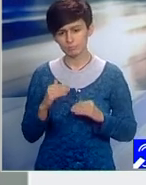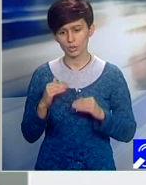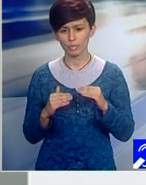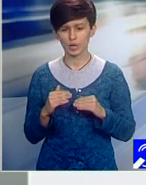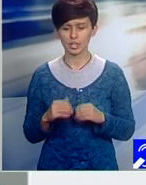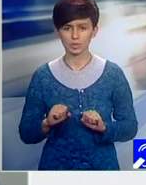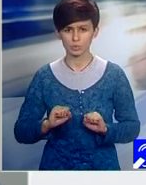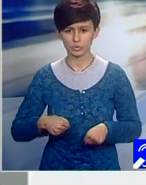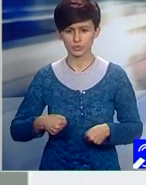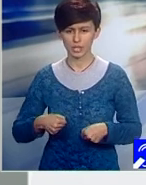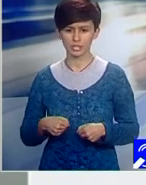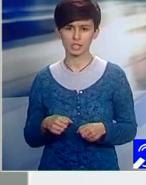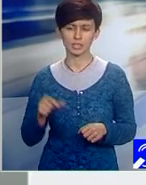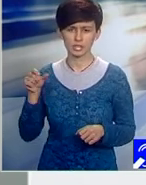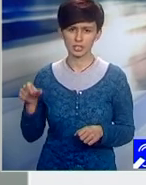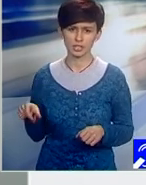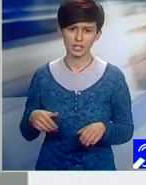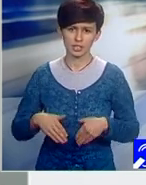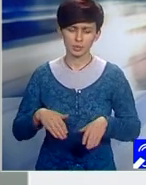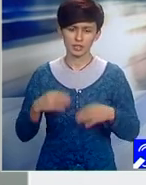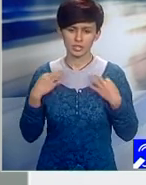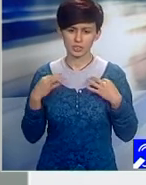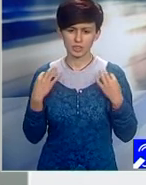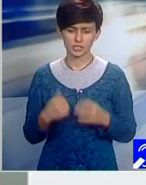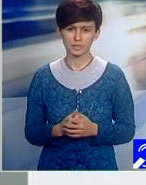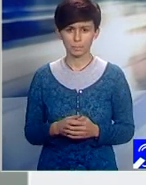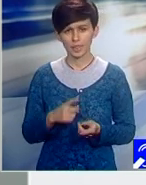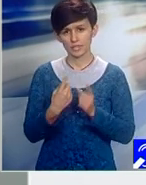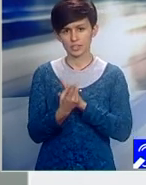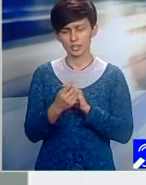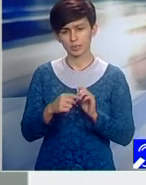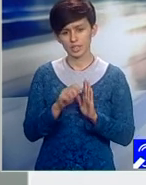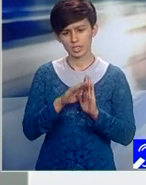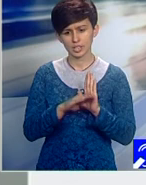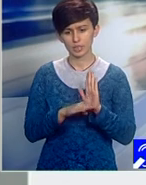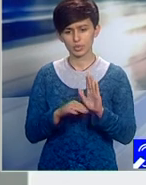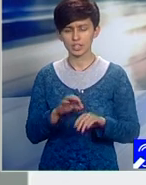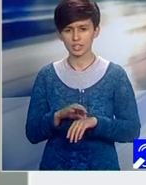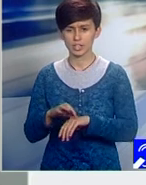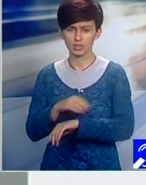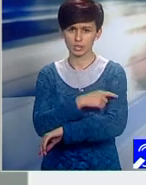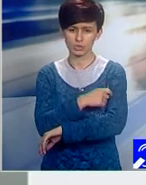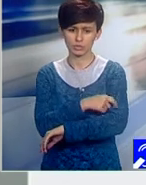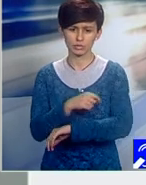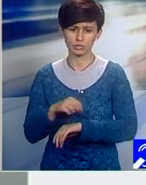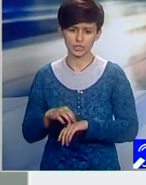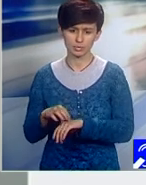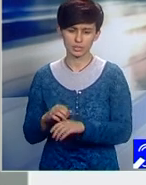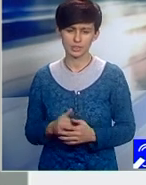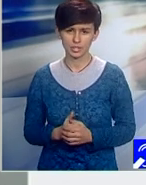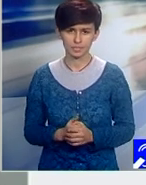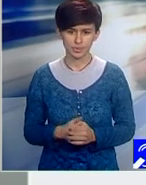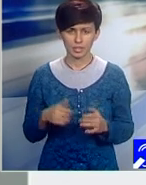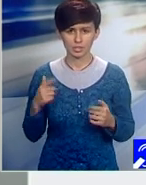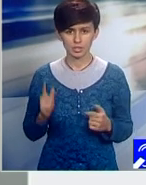Guvernul schimbă radical regulile după care sunt conduse unitățile sanitare. O ordonanță de urgență adoptată ieri